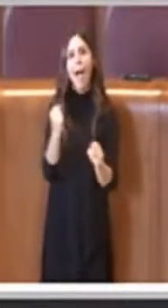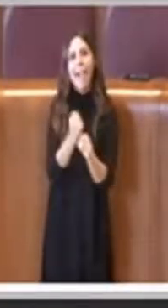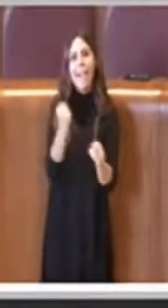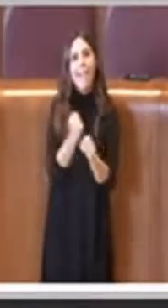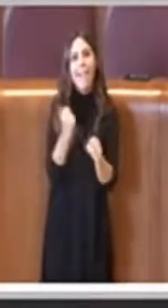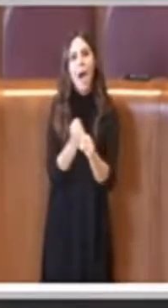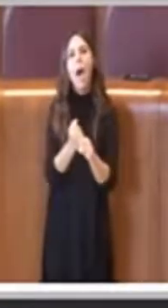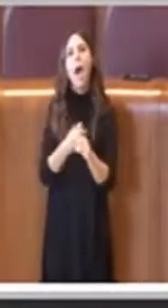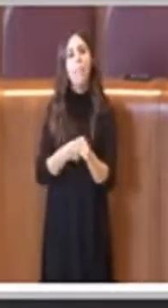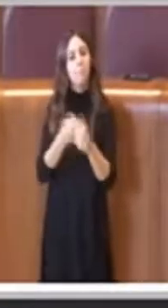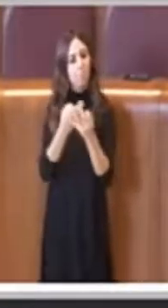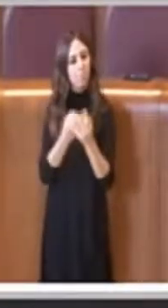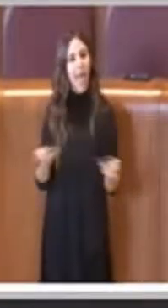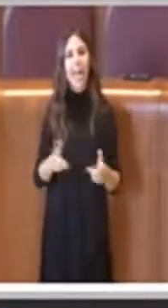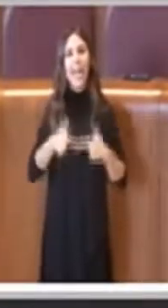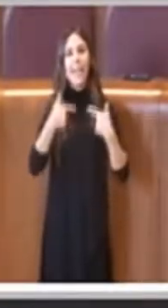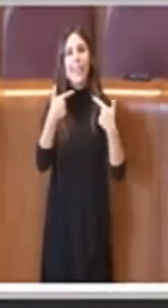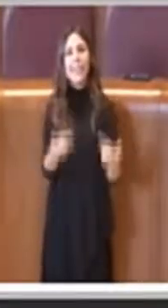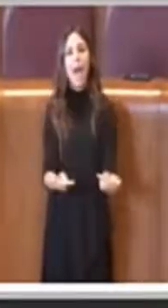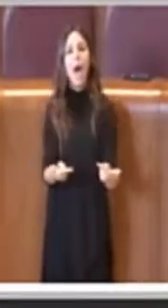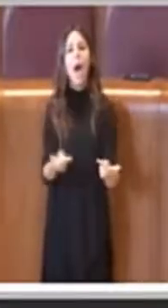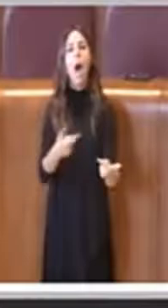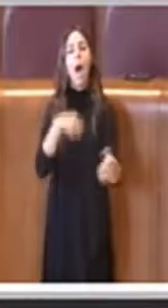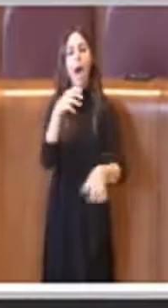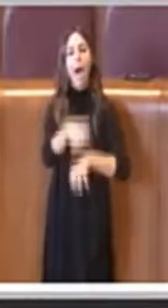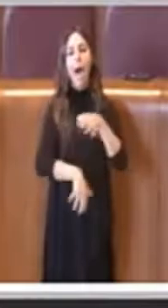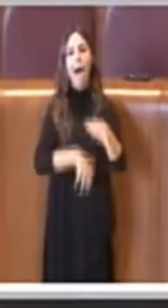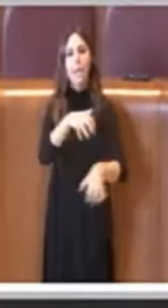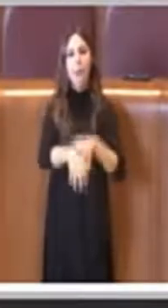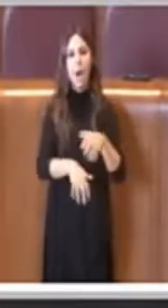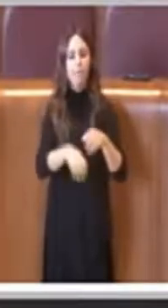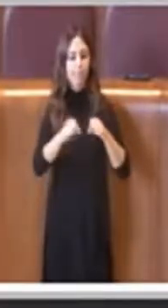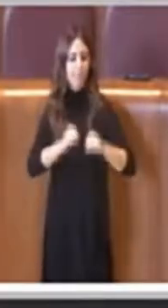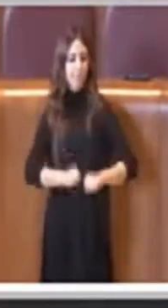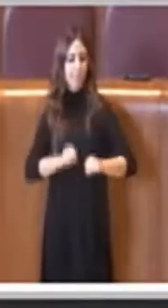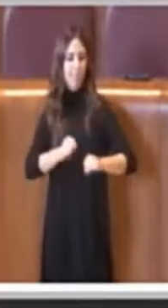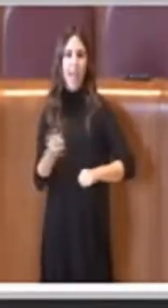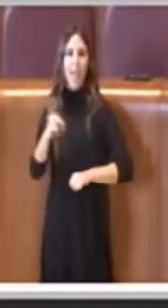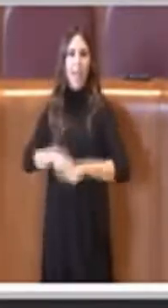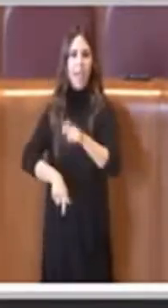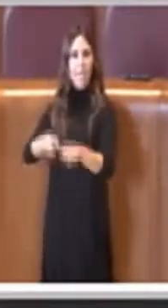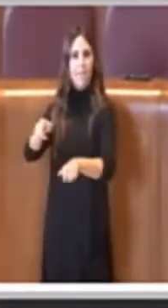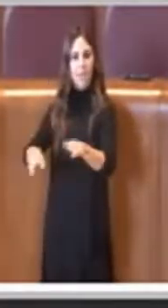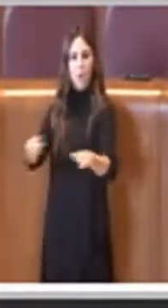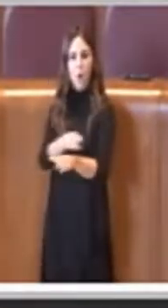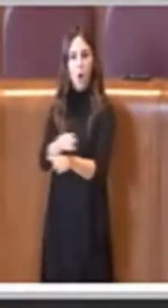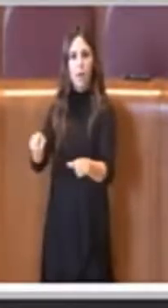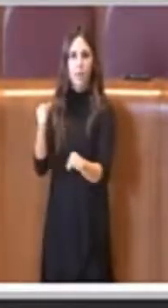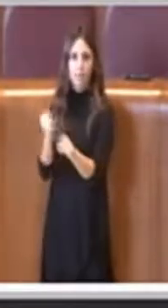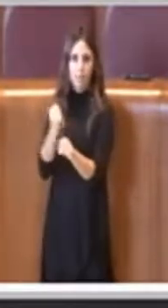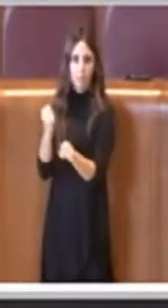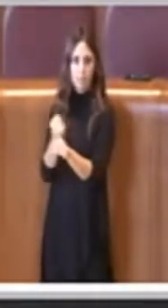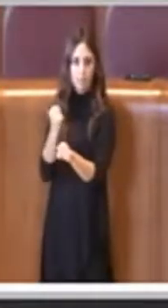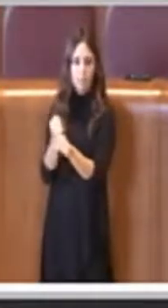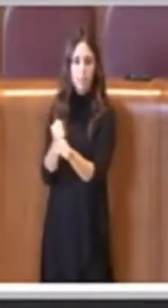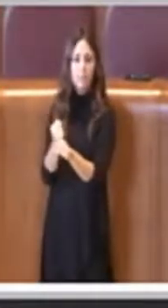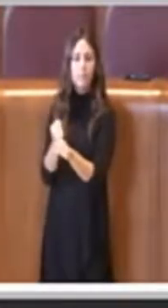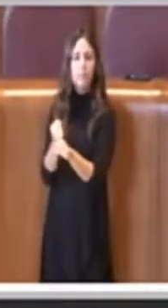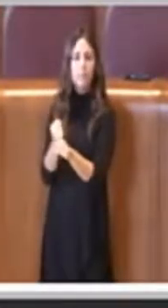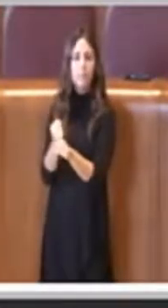vada a beneficio degli animali e anche delle persone che comunque lavorano in